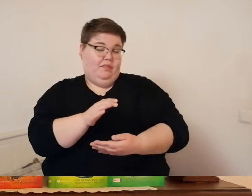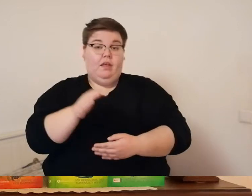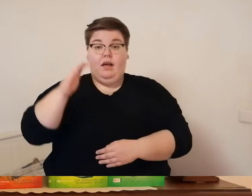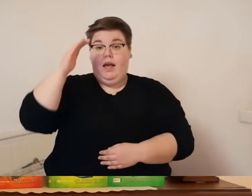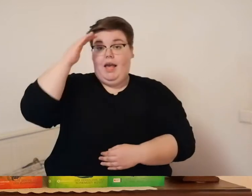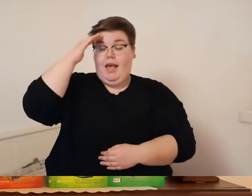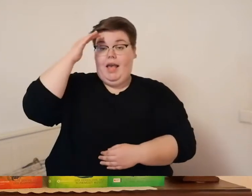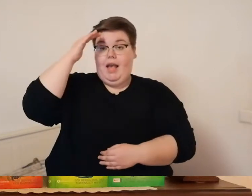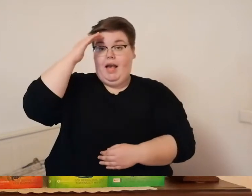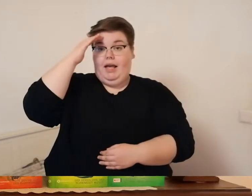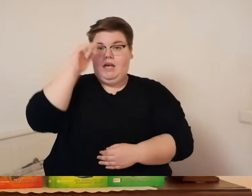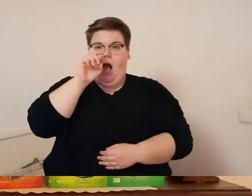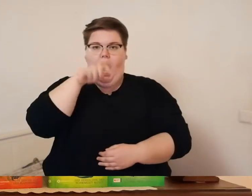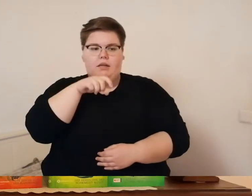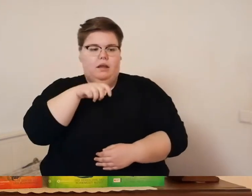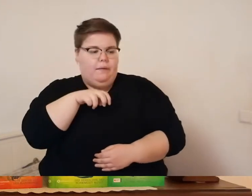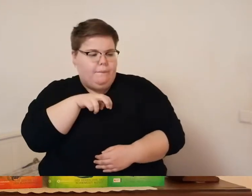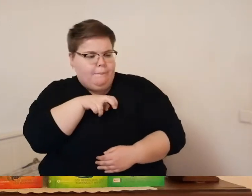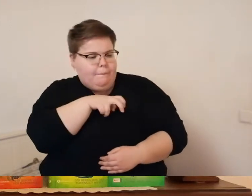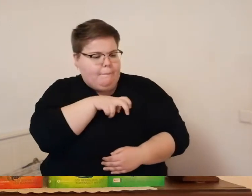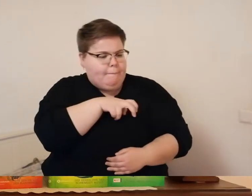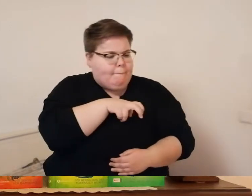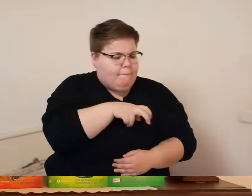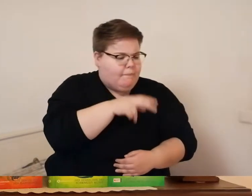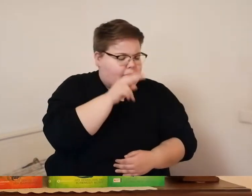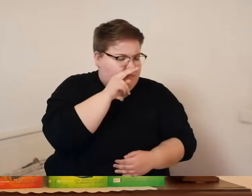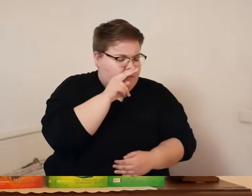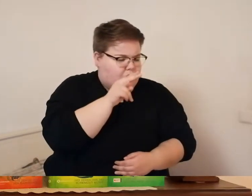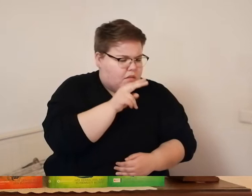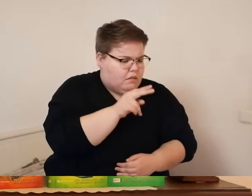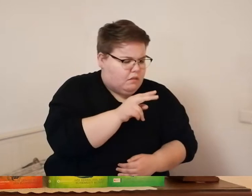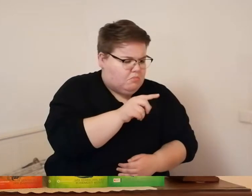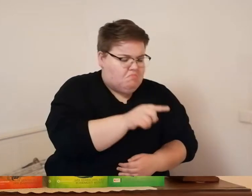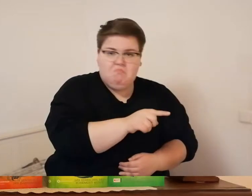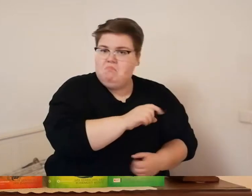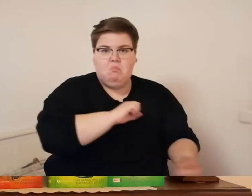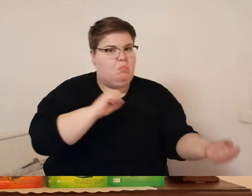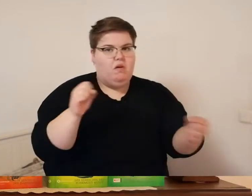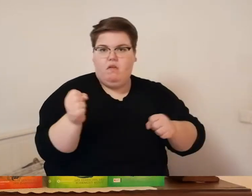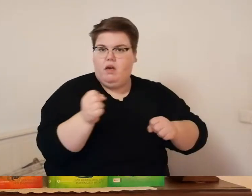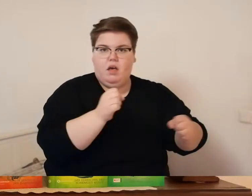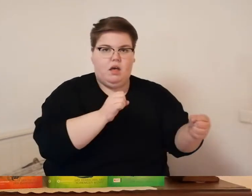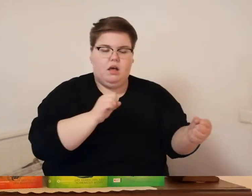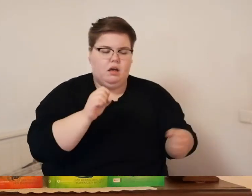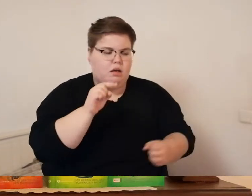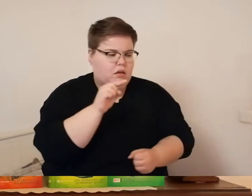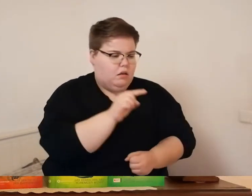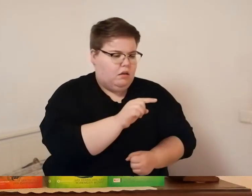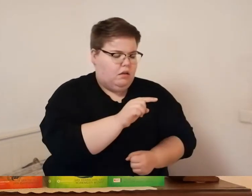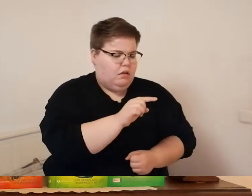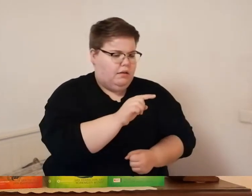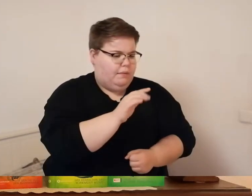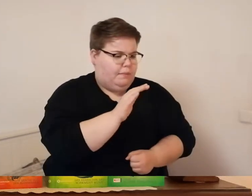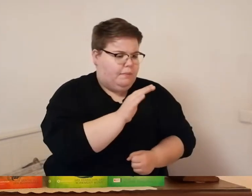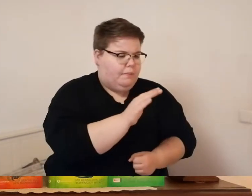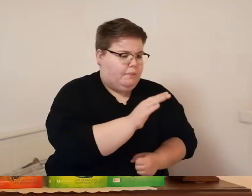ging in die hocke und betrachtete den adler der sich noch immer nicht bewegte vorsichtig berührte er die federn an seiner